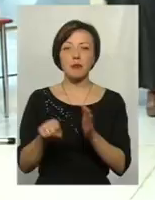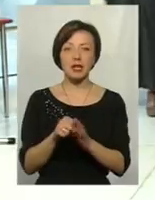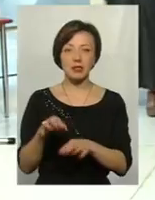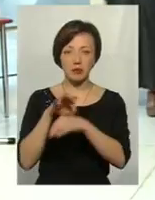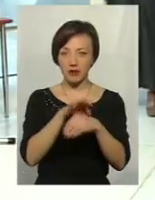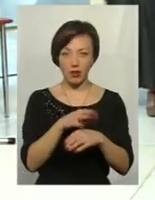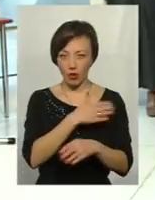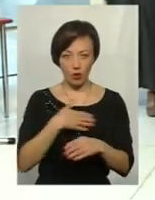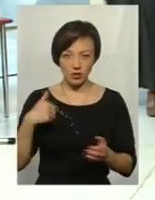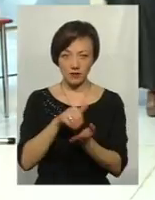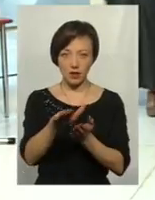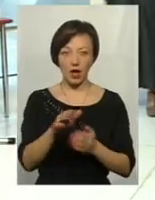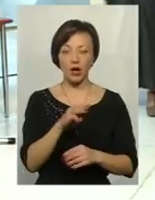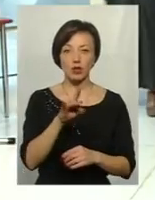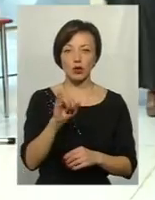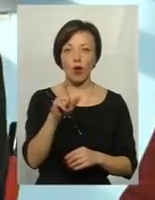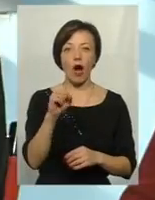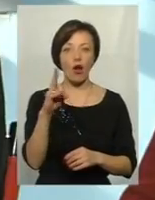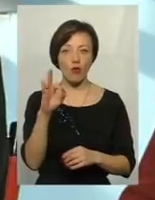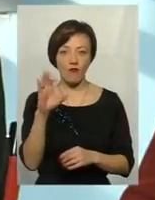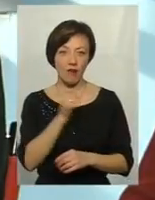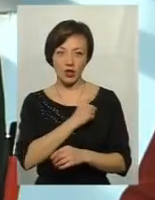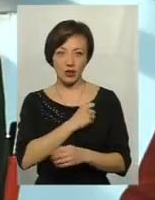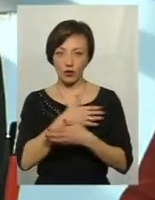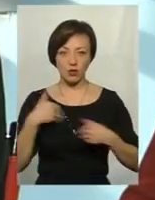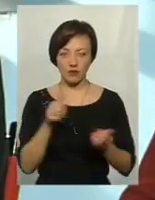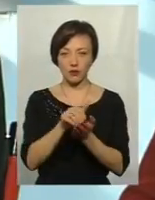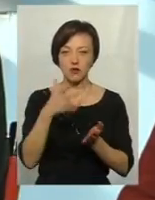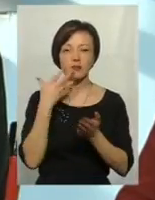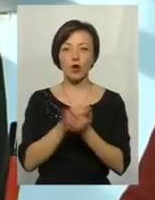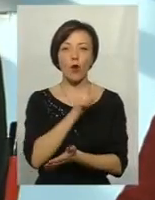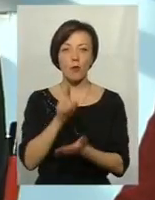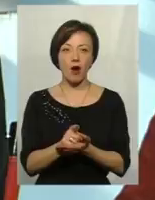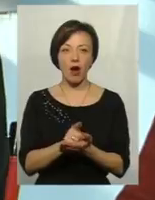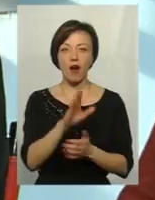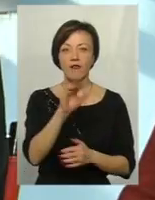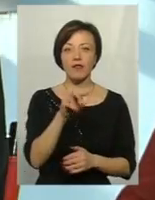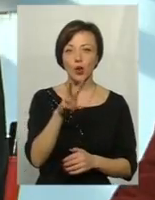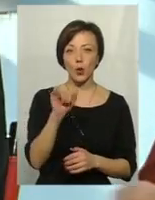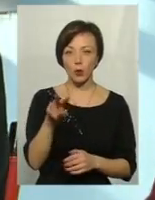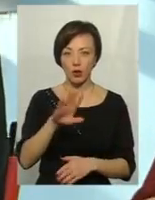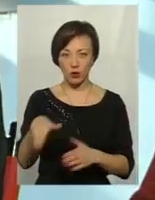ви не хочете відсторонити? А Труханова в Одесі, ви не хочете відсторонити від своїх обов'язків? А Вілкулів, які